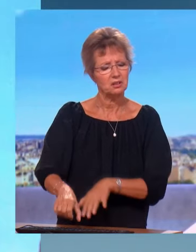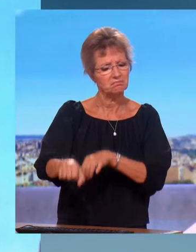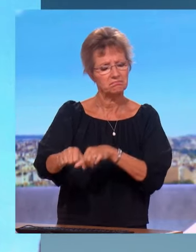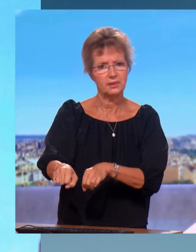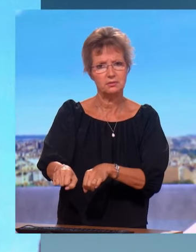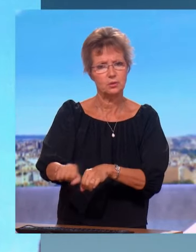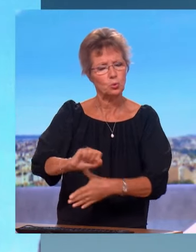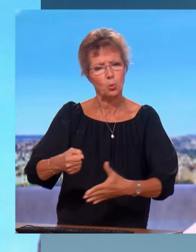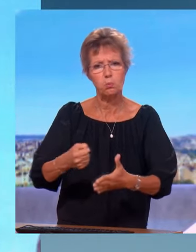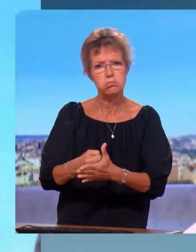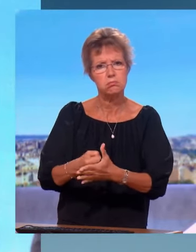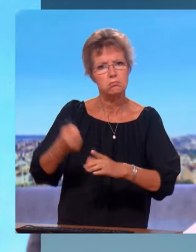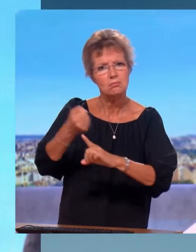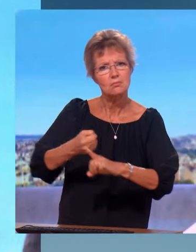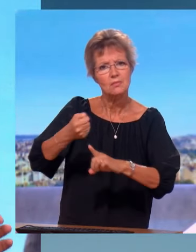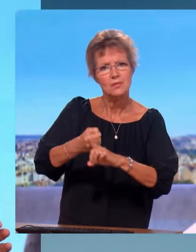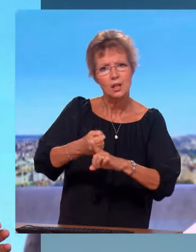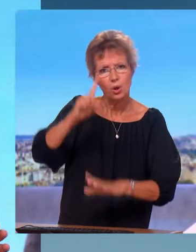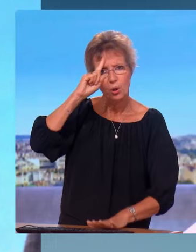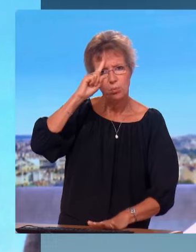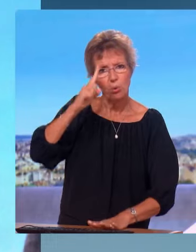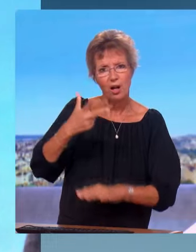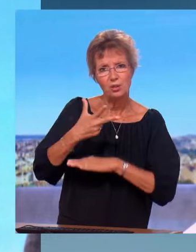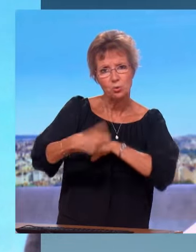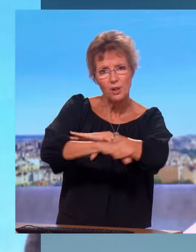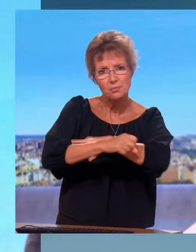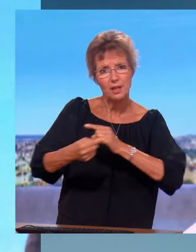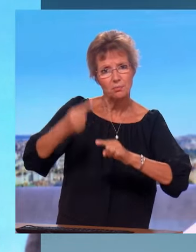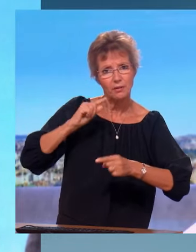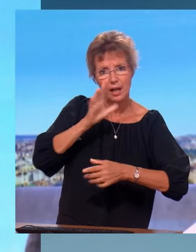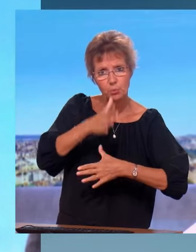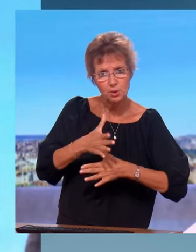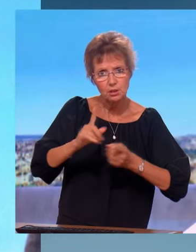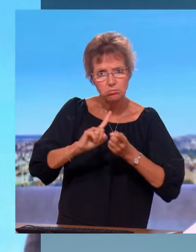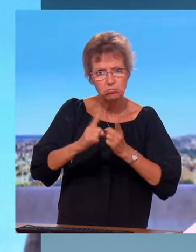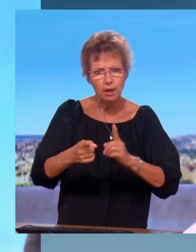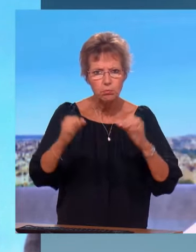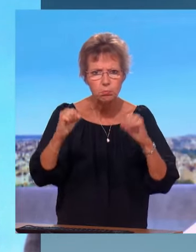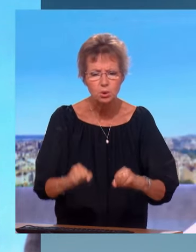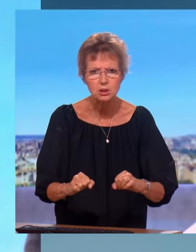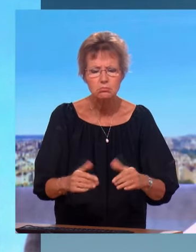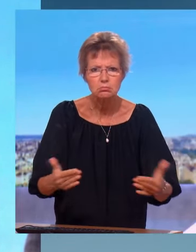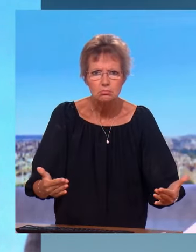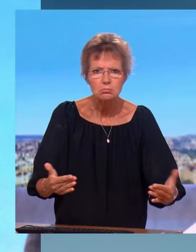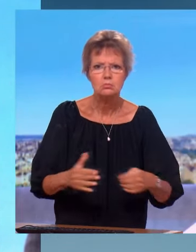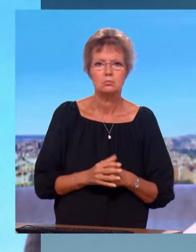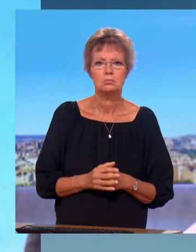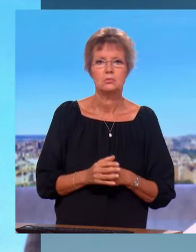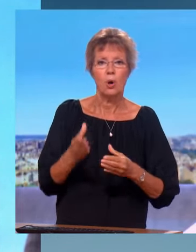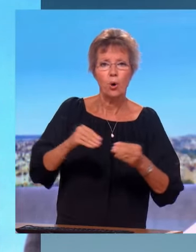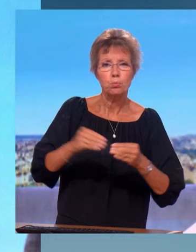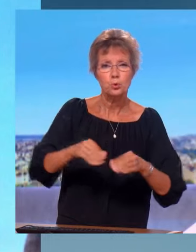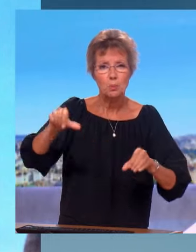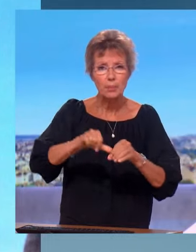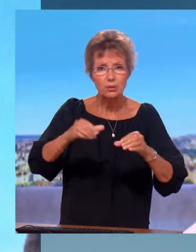jusqu'au bout parce que j'estime que ce qui était impossible la 3 semaines commence à devenir possible et avec l'augmentation du prix du baril,